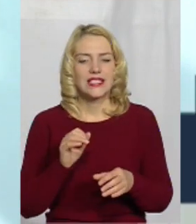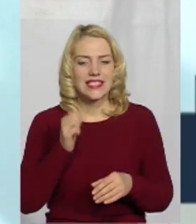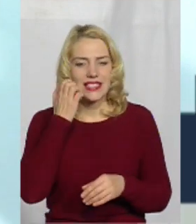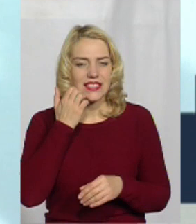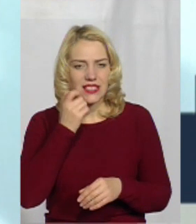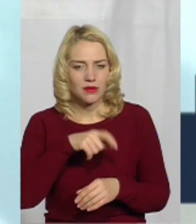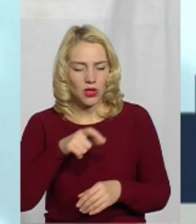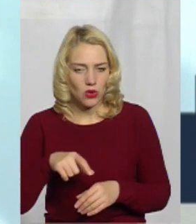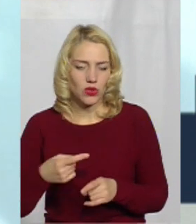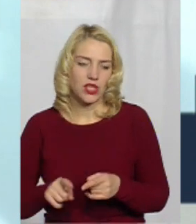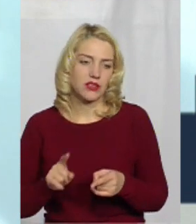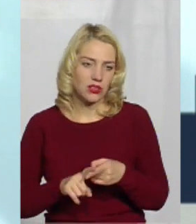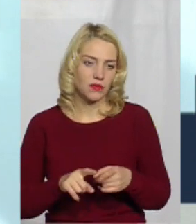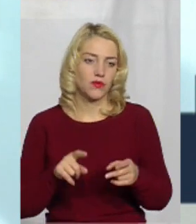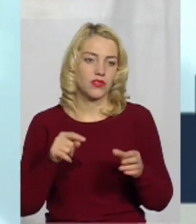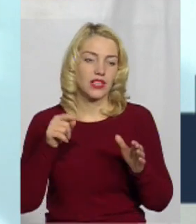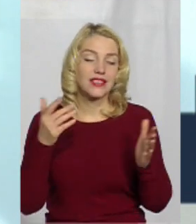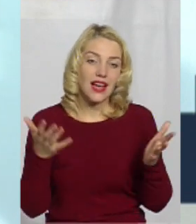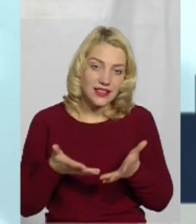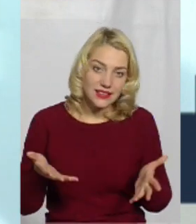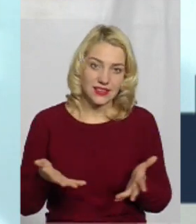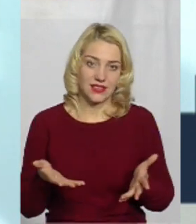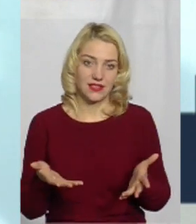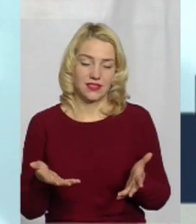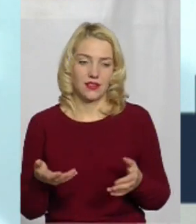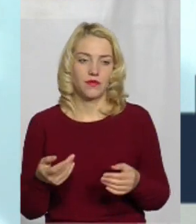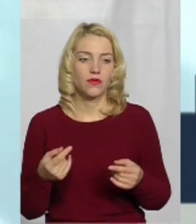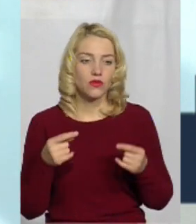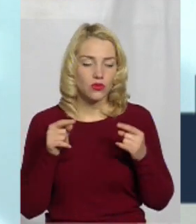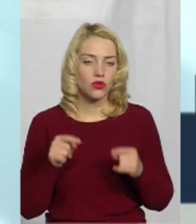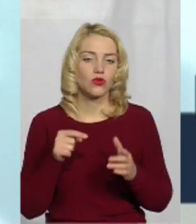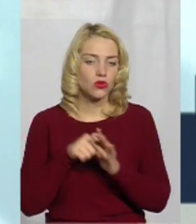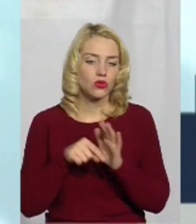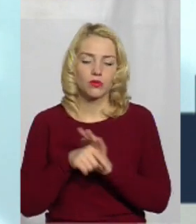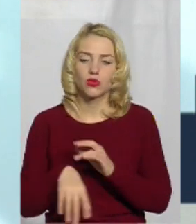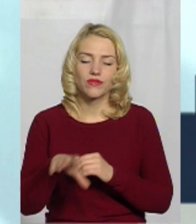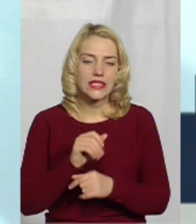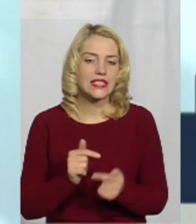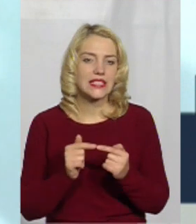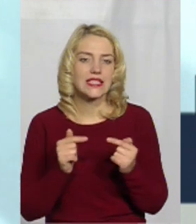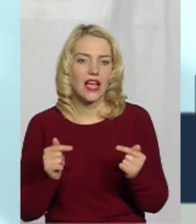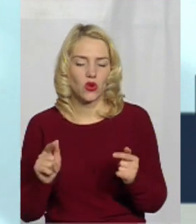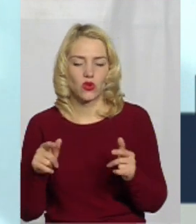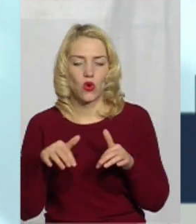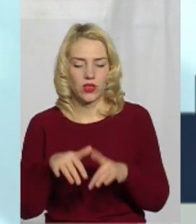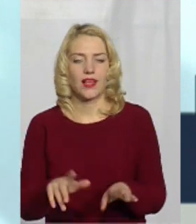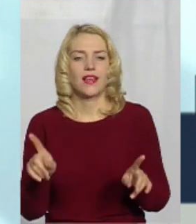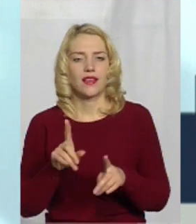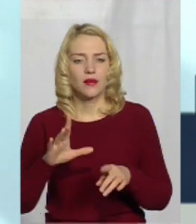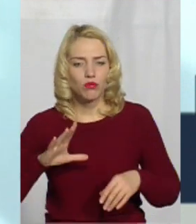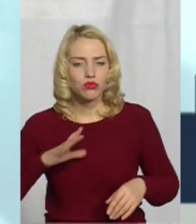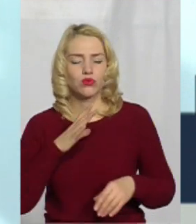методички роздавали. Тобто, якісь, не якісь, а практично всі заходи, які були в цьому проєкті, і вони